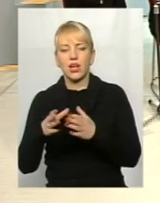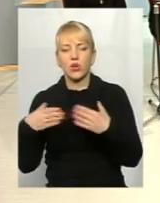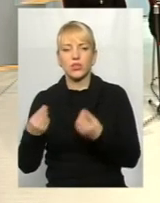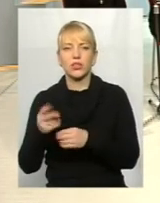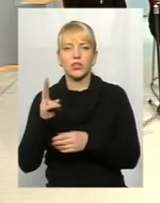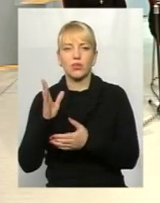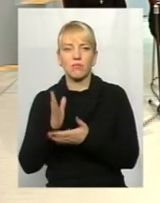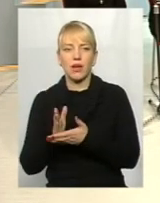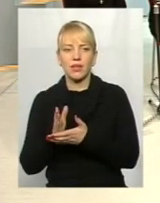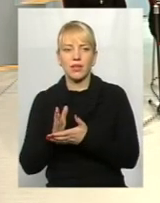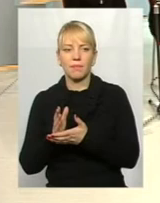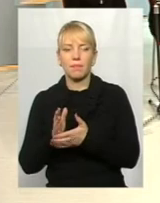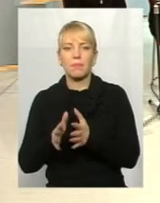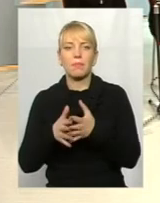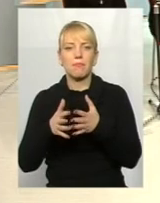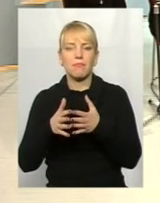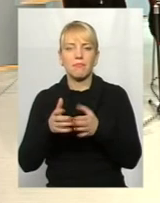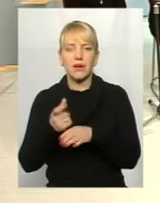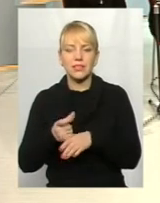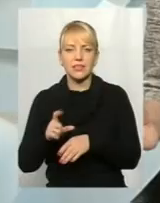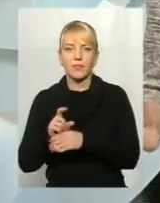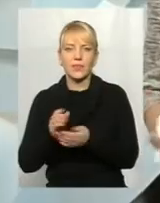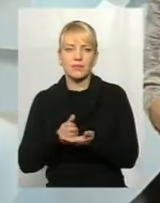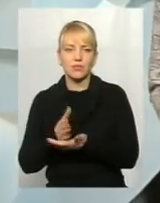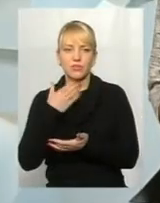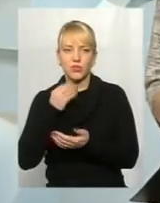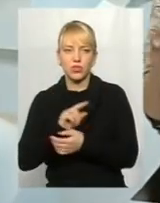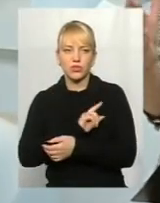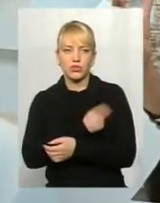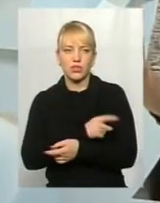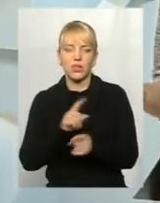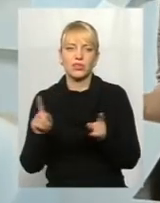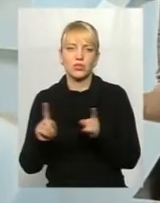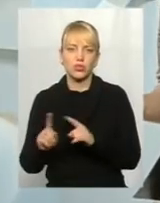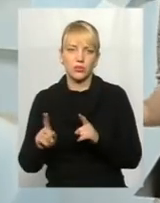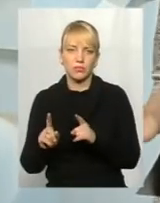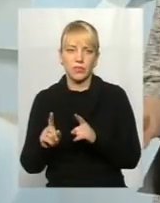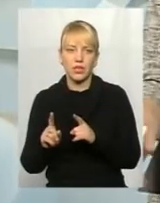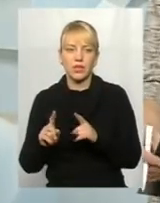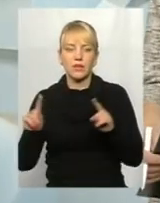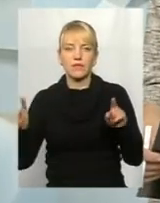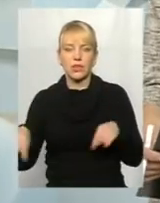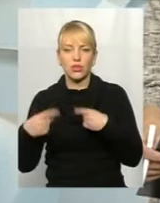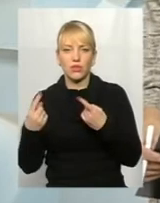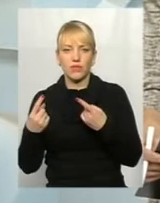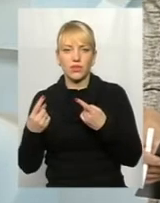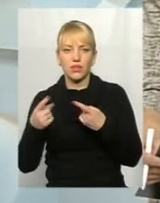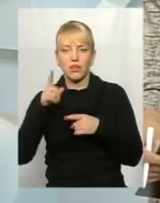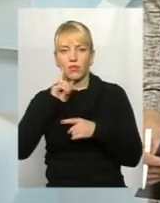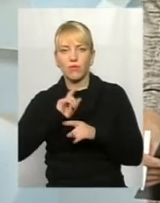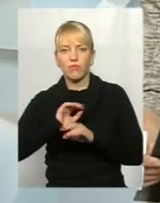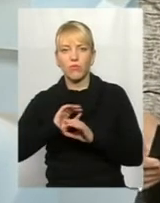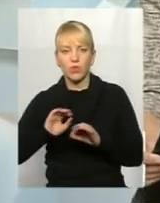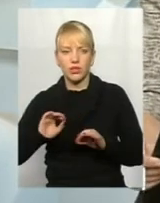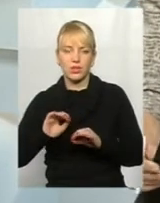хто максимально спрямовує свої зусилля, для того, аби відновити комфортне,